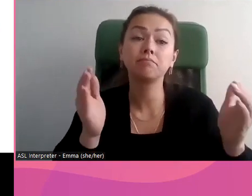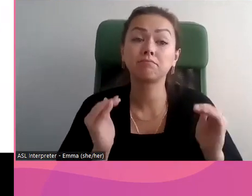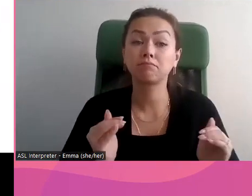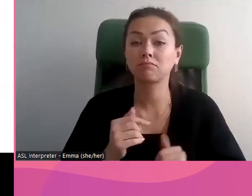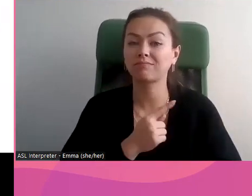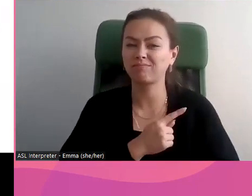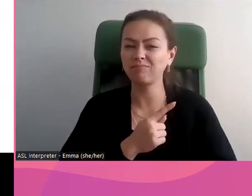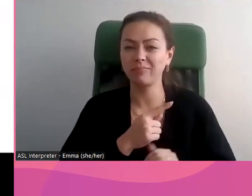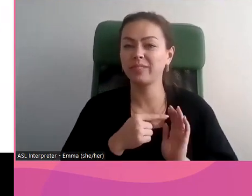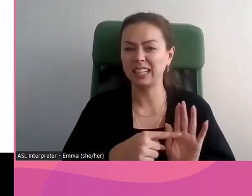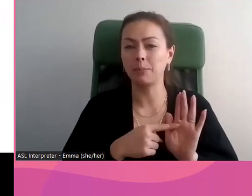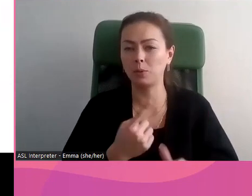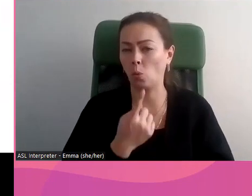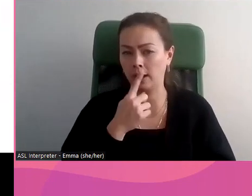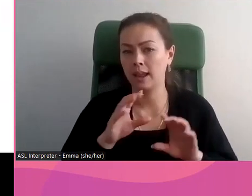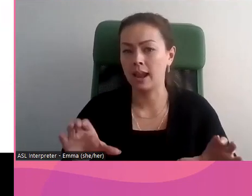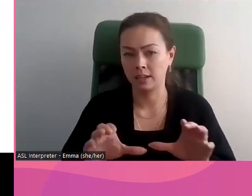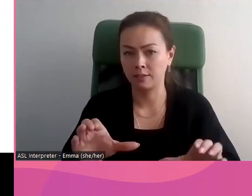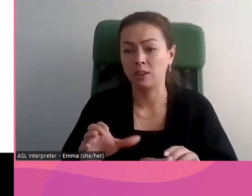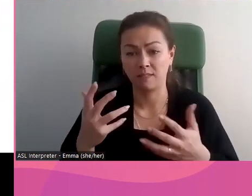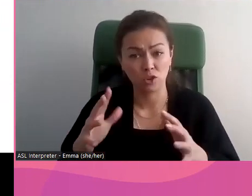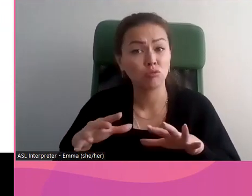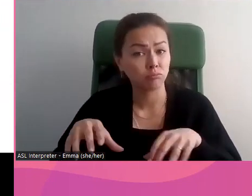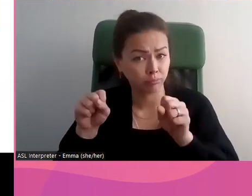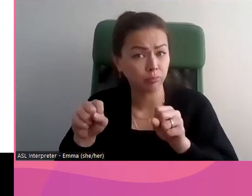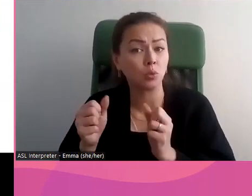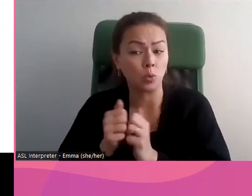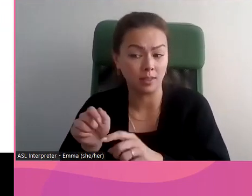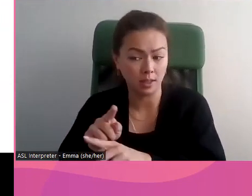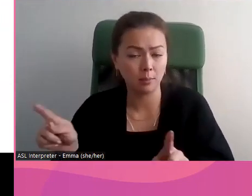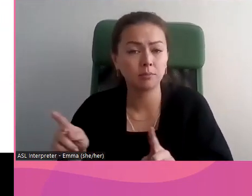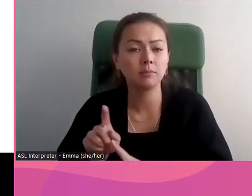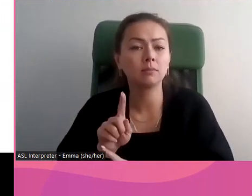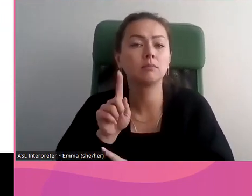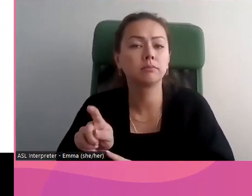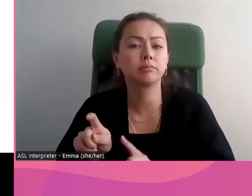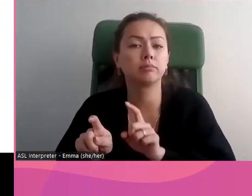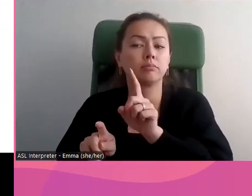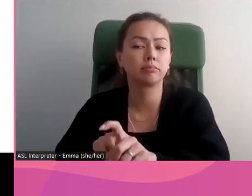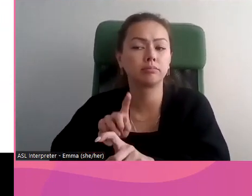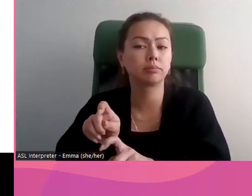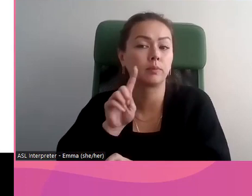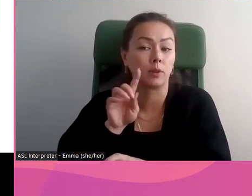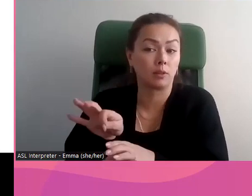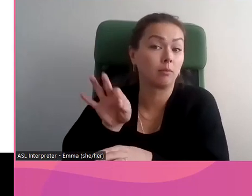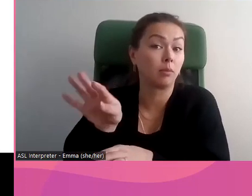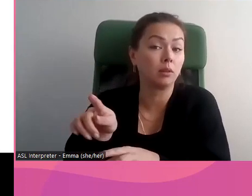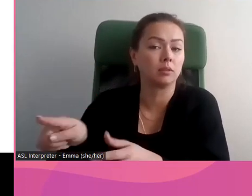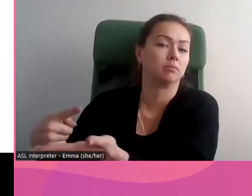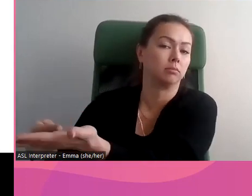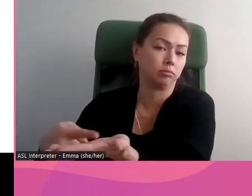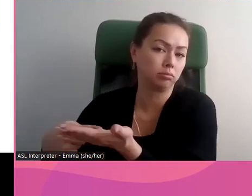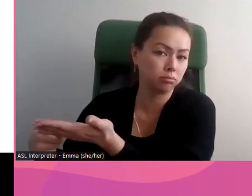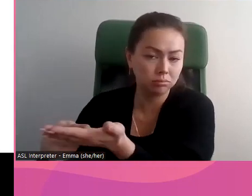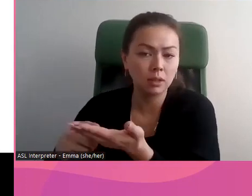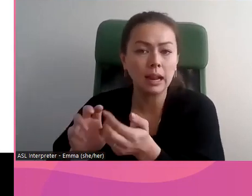Alors, voici un exemple d'activité où nous utilisons des questions afin d'encourager les jeunes